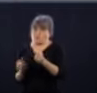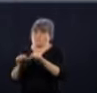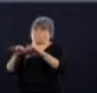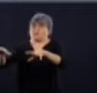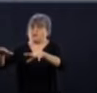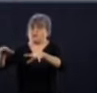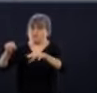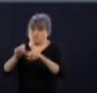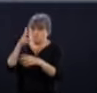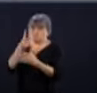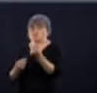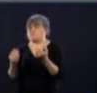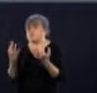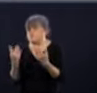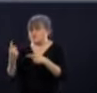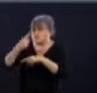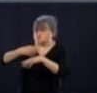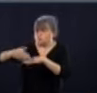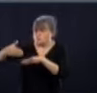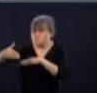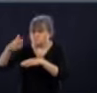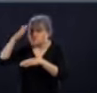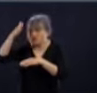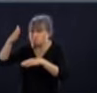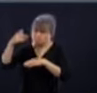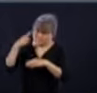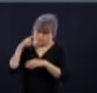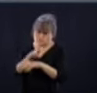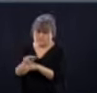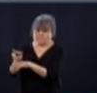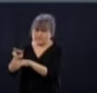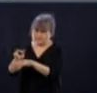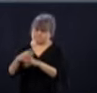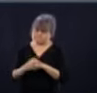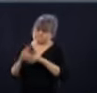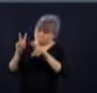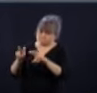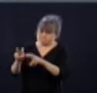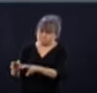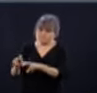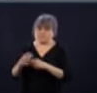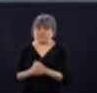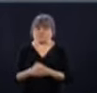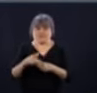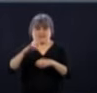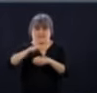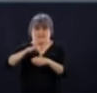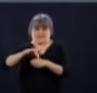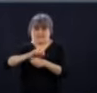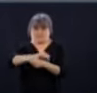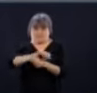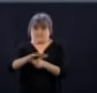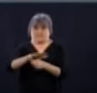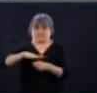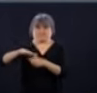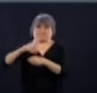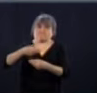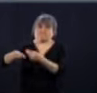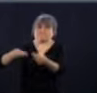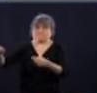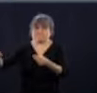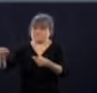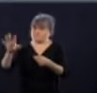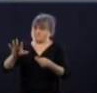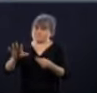vont... qui vont être faites. Mais comme le virus n'a pas beaucoup, probablement, circulé dans ce qu'on appelle les zones